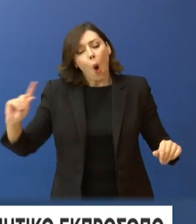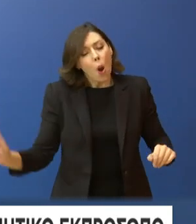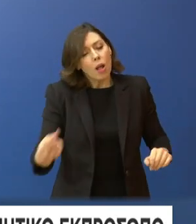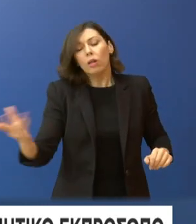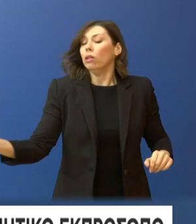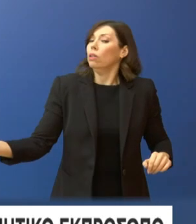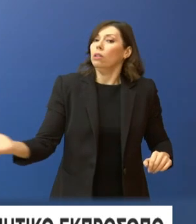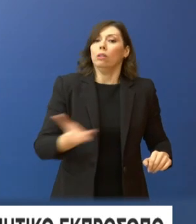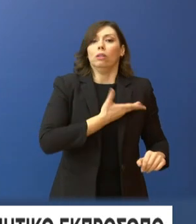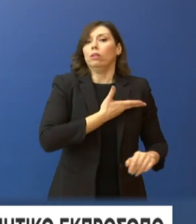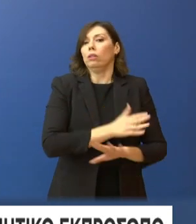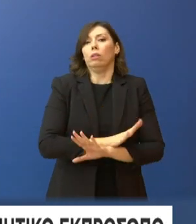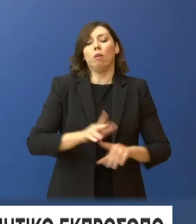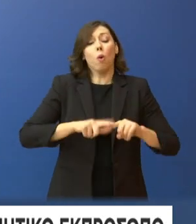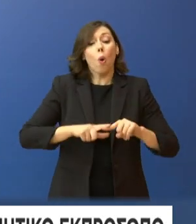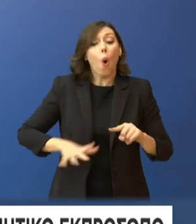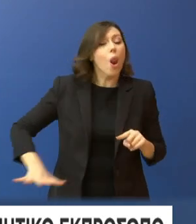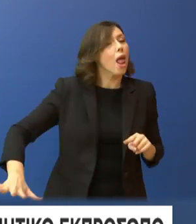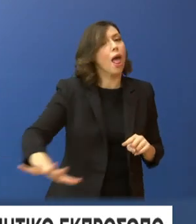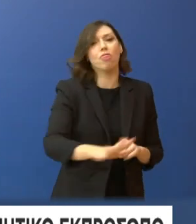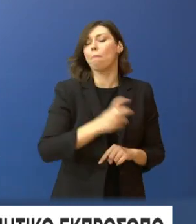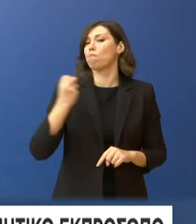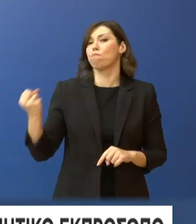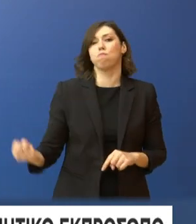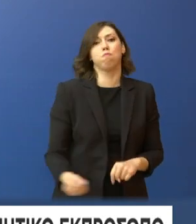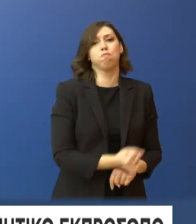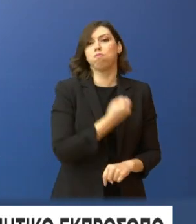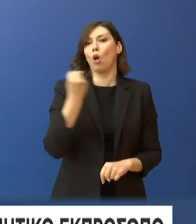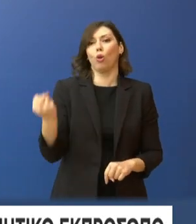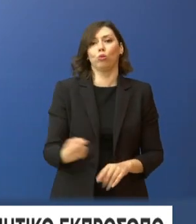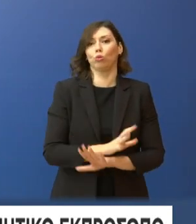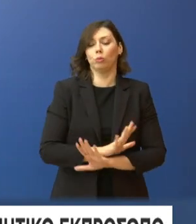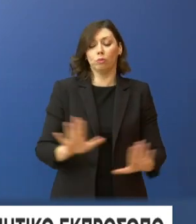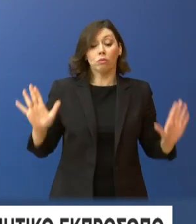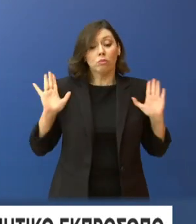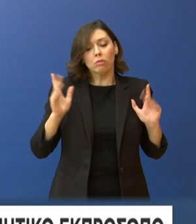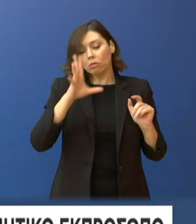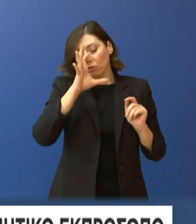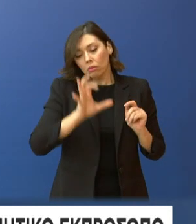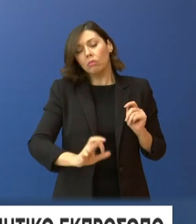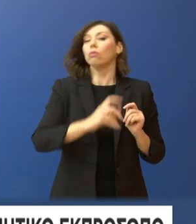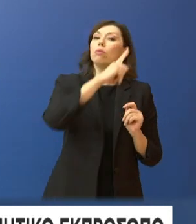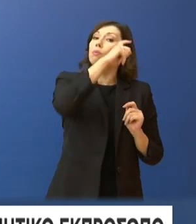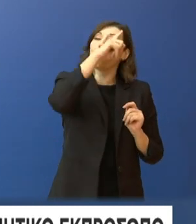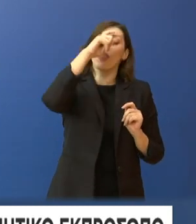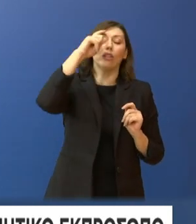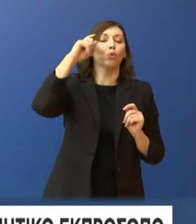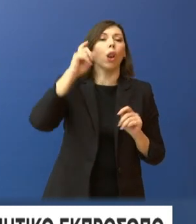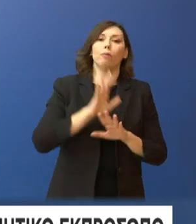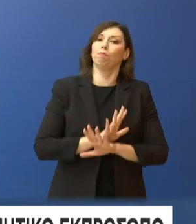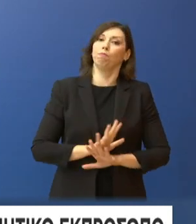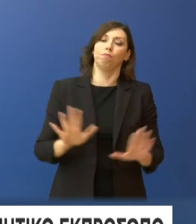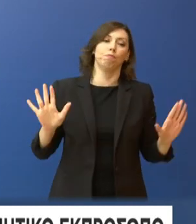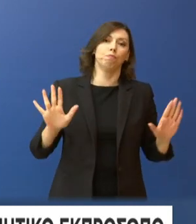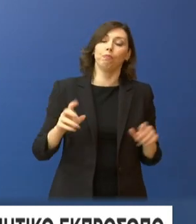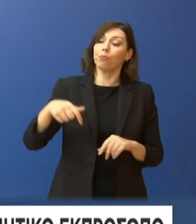και όχι μόνο, είναι τεράστια και είναι δύσκολα διαχειρίσιμα, κυρίως αυτή τη στιγμή. Παρότι είναι η ώρα του